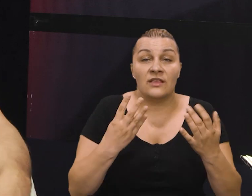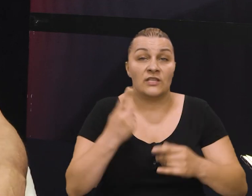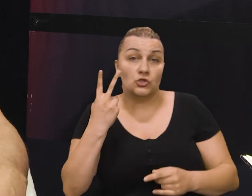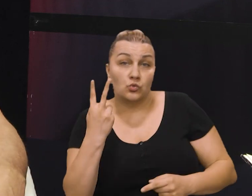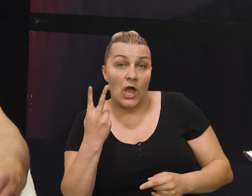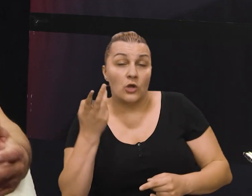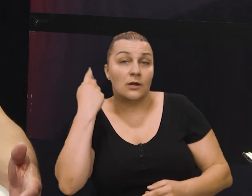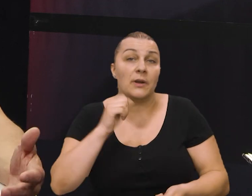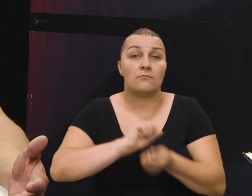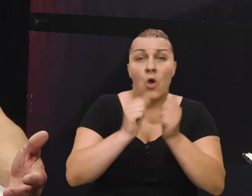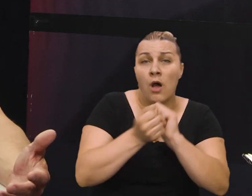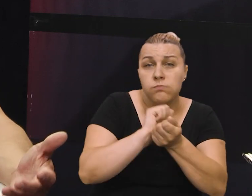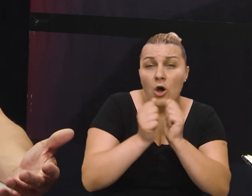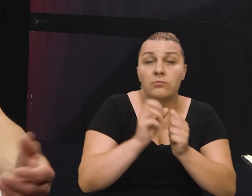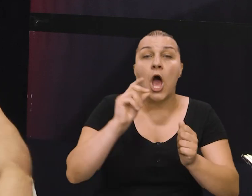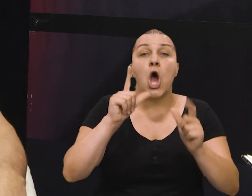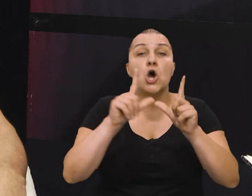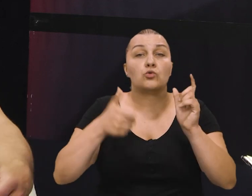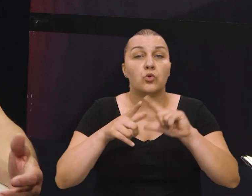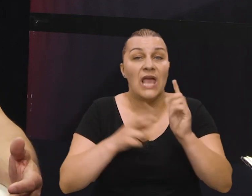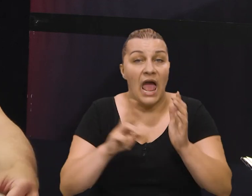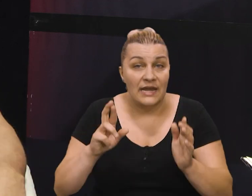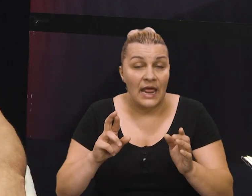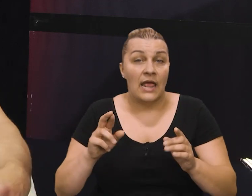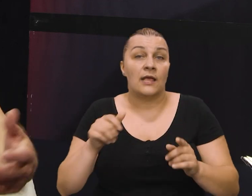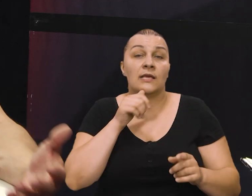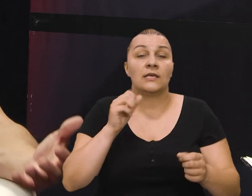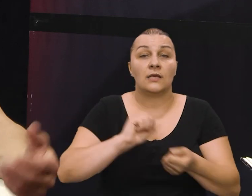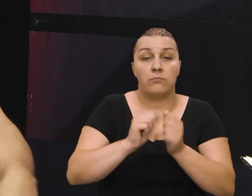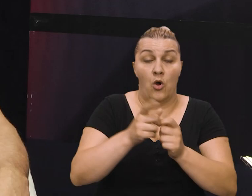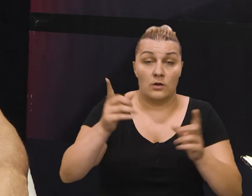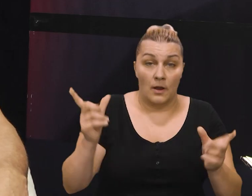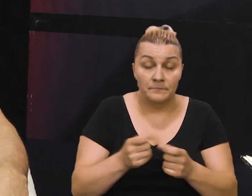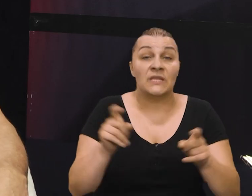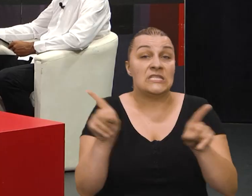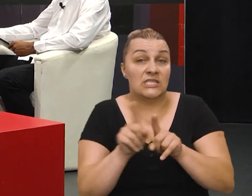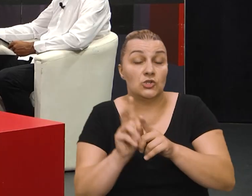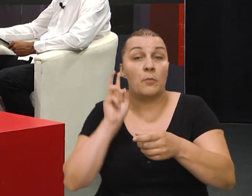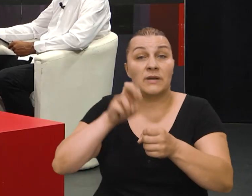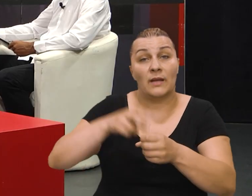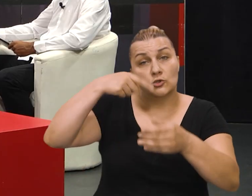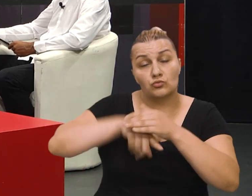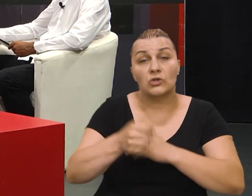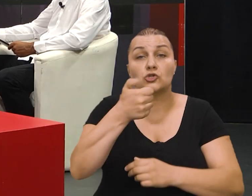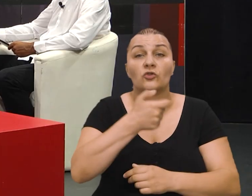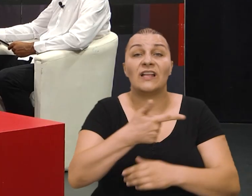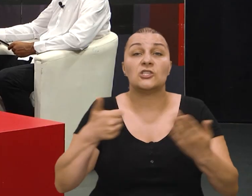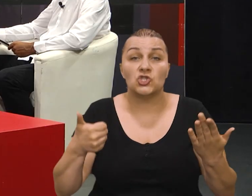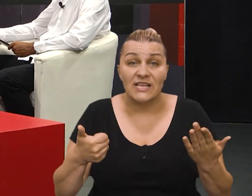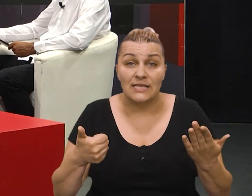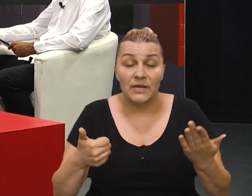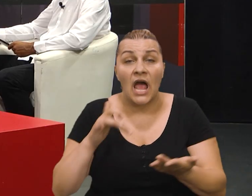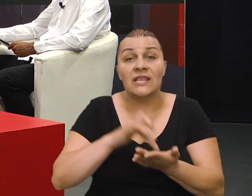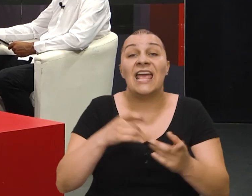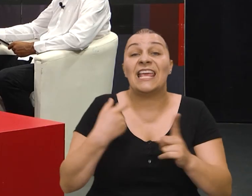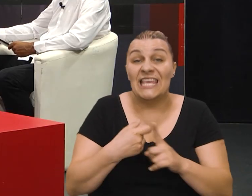vodi ima ogromni značajnu ulogu u obrani Donji Rujana, znači bitke ili borbe za Livno. Isto tako pripadnici unutar 126.